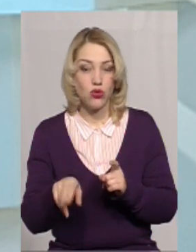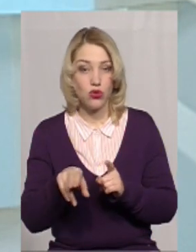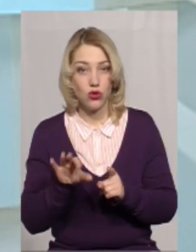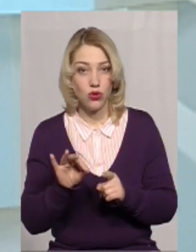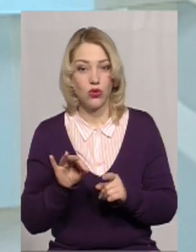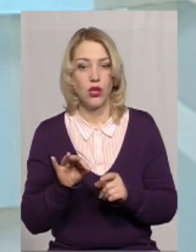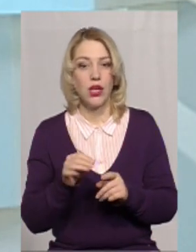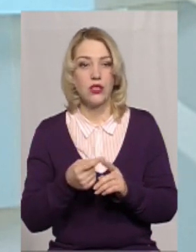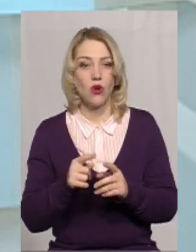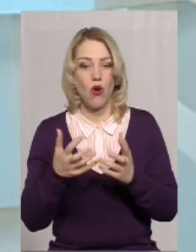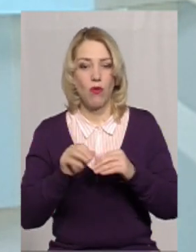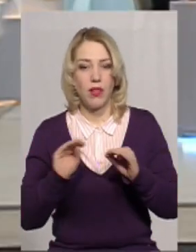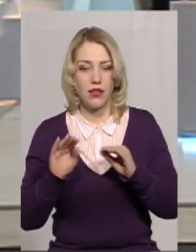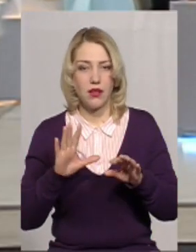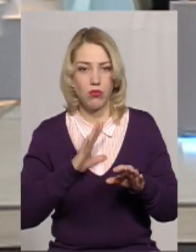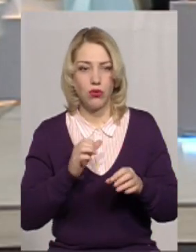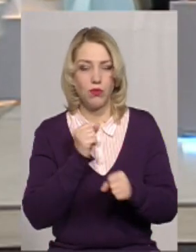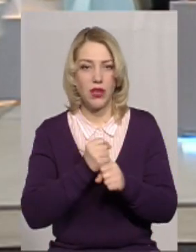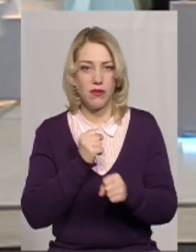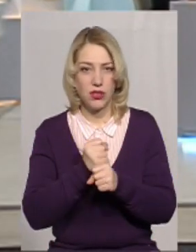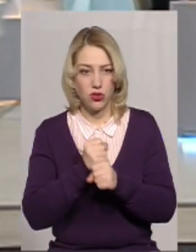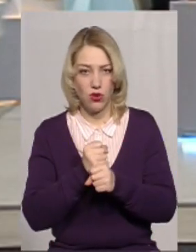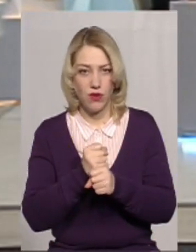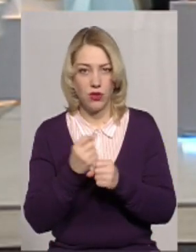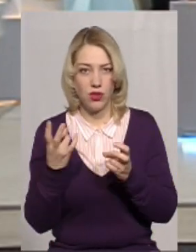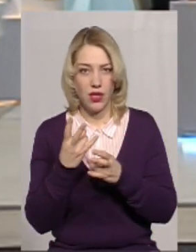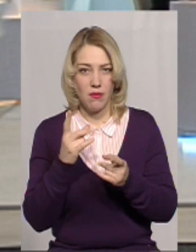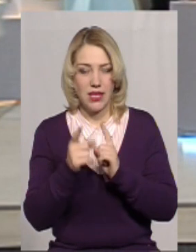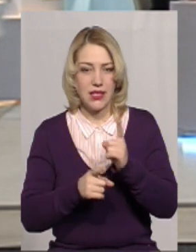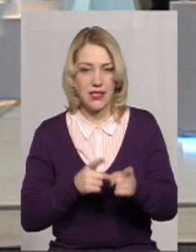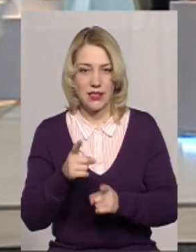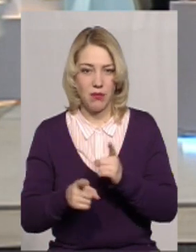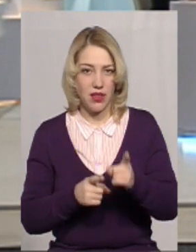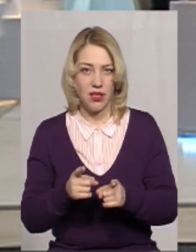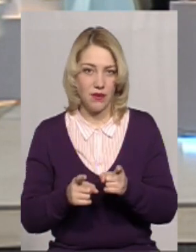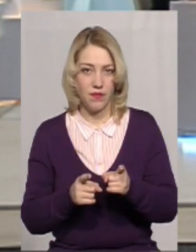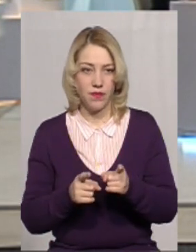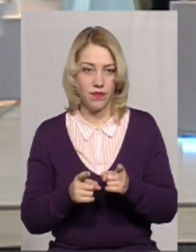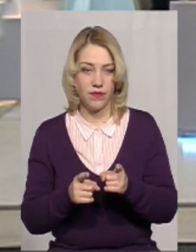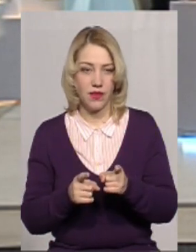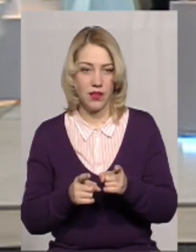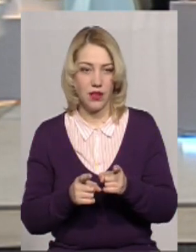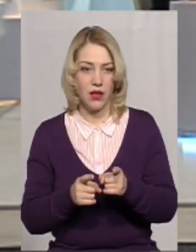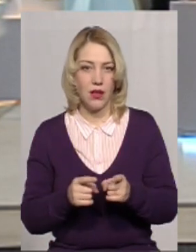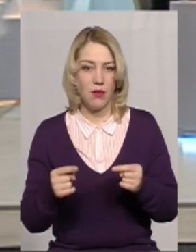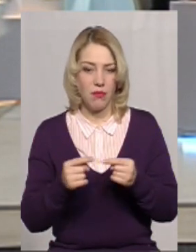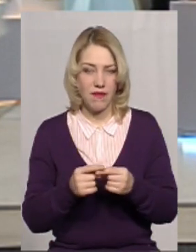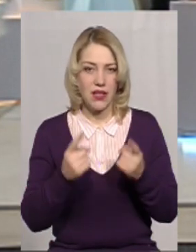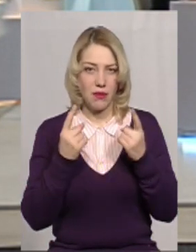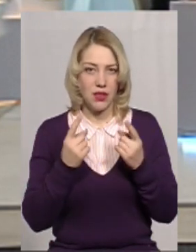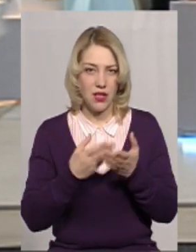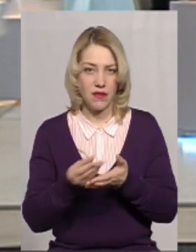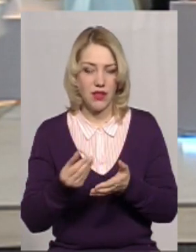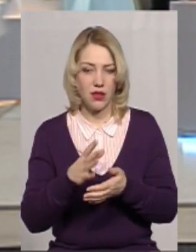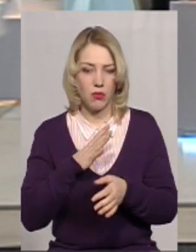обладнання було налаштоване і функціонувало, потрібні певні зміни, певні капітальні видатки,